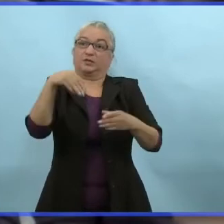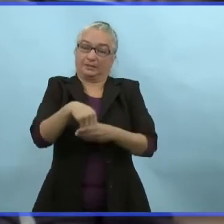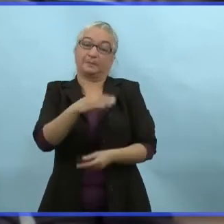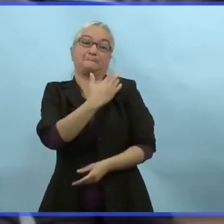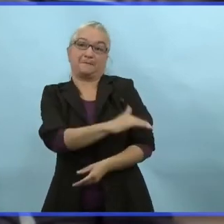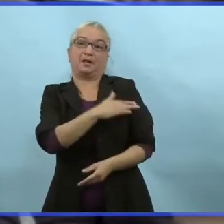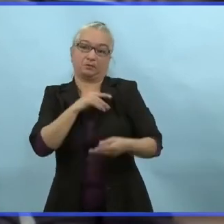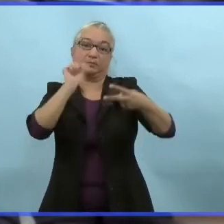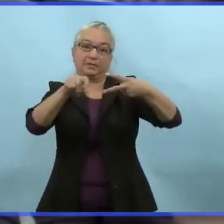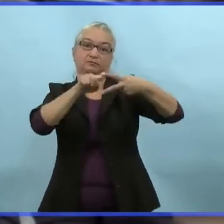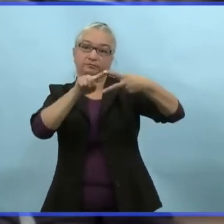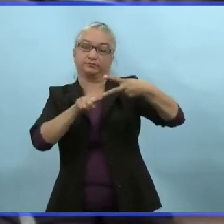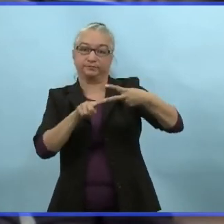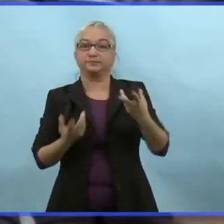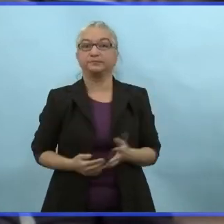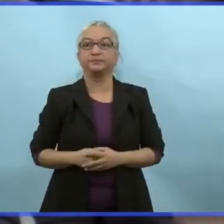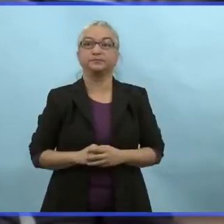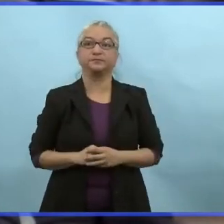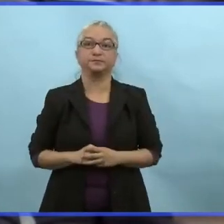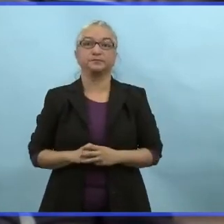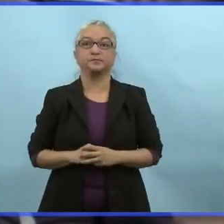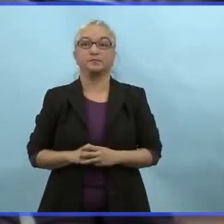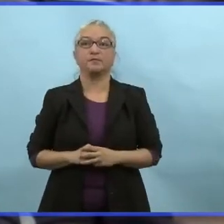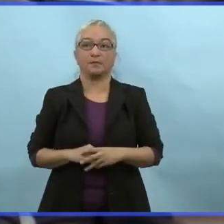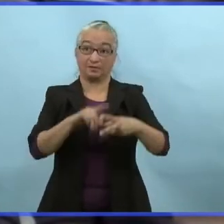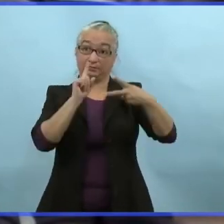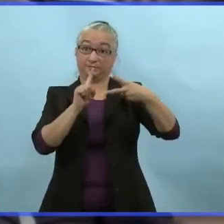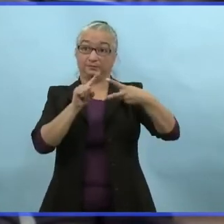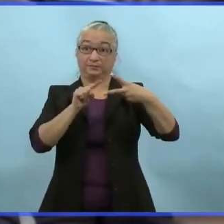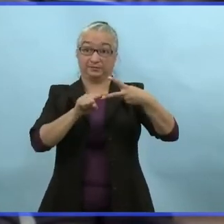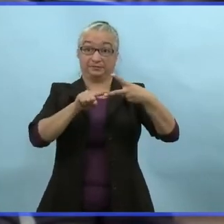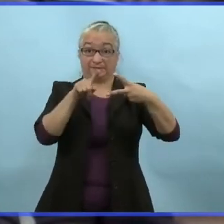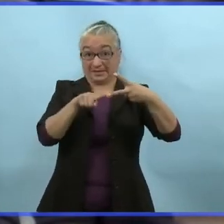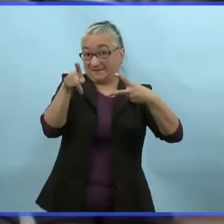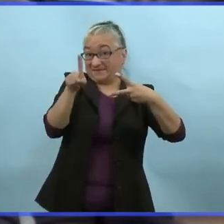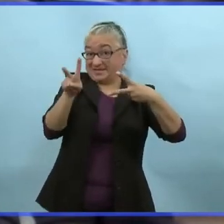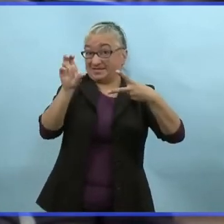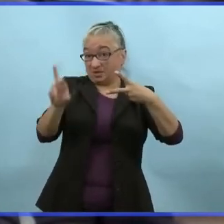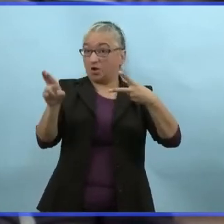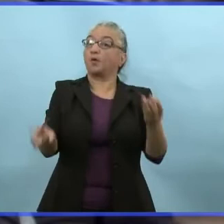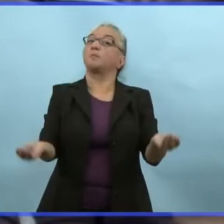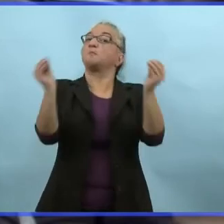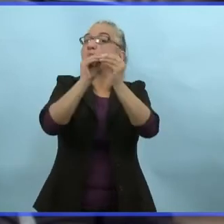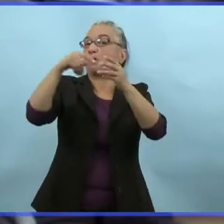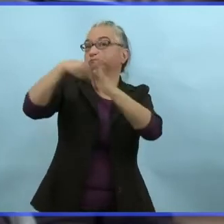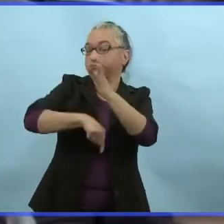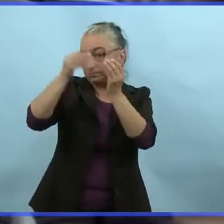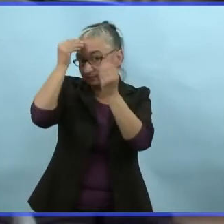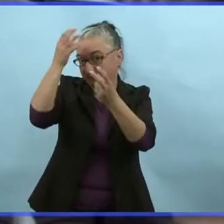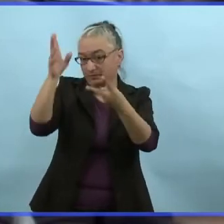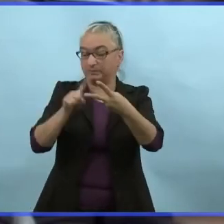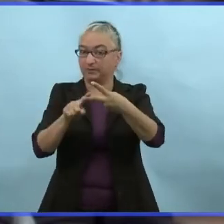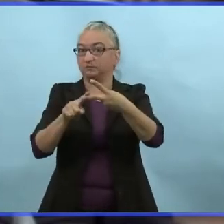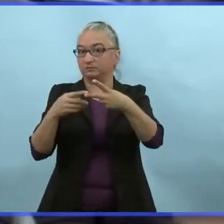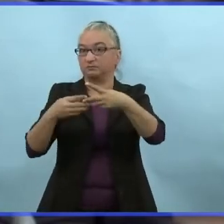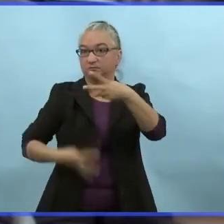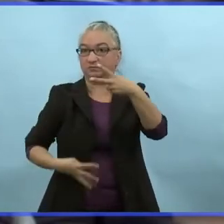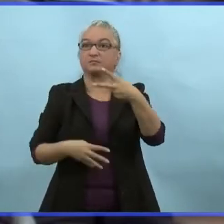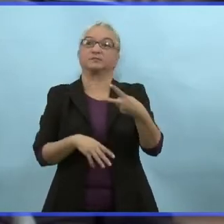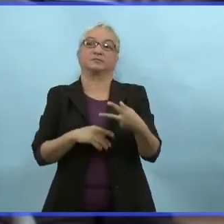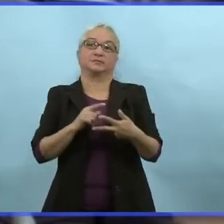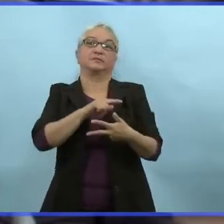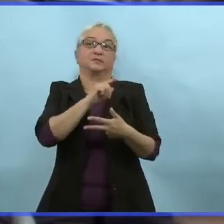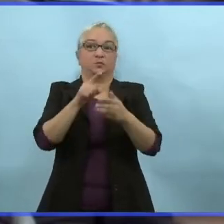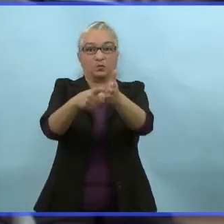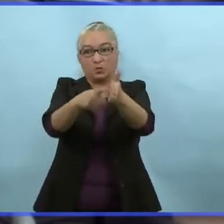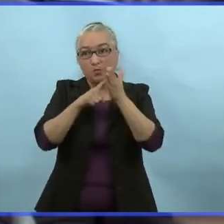renseignements possibles, ça permet aux gens d'utiliser la carte provinciale. Le code fédéral fournit beaucoup